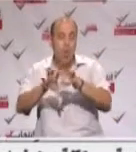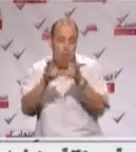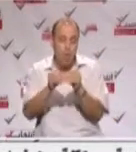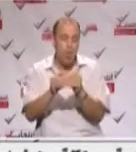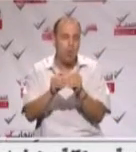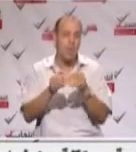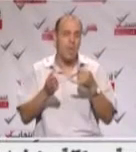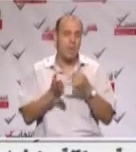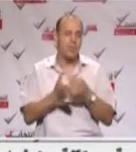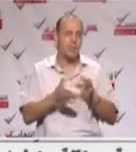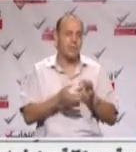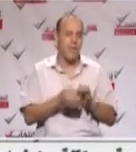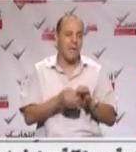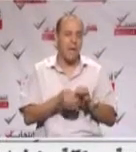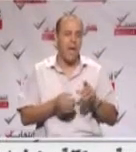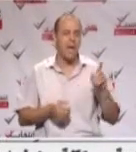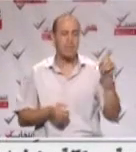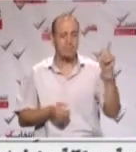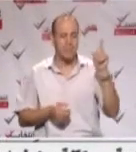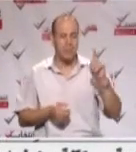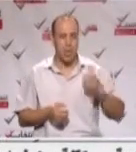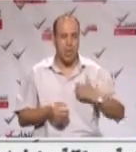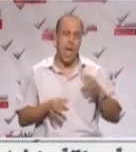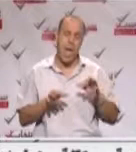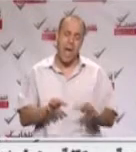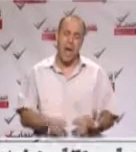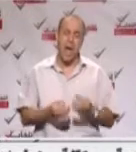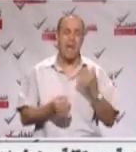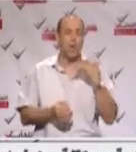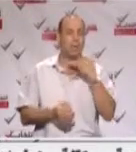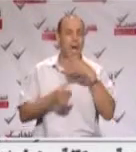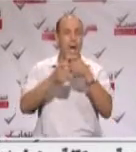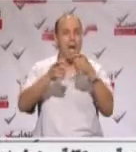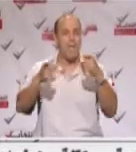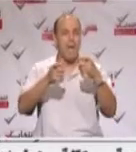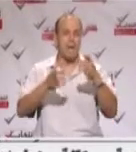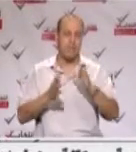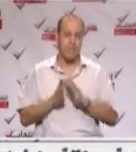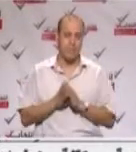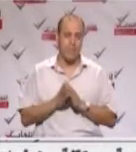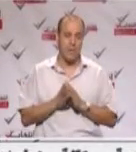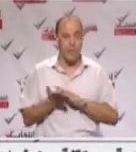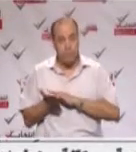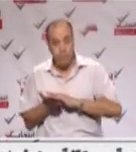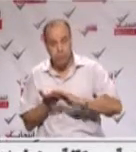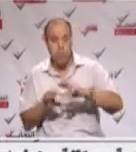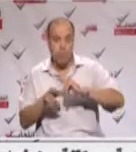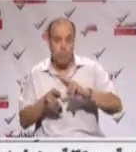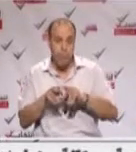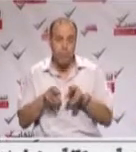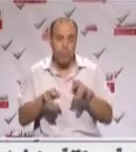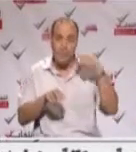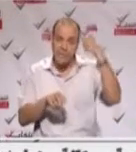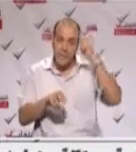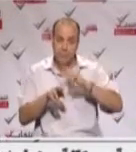واسمنجة وبيرمشارقة وجبال الوسط وإيجاد حل جذري لتلوث المعامل ببيرمشارقة محطة وتعبيد الأنهج وتقريب محطة